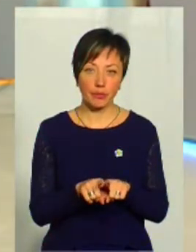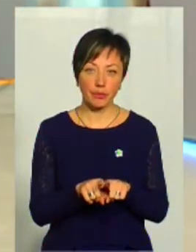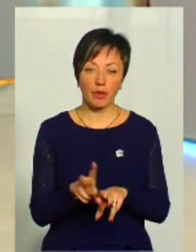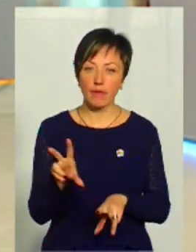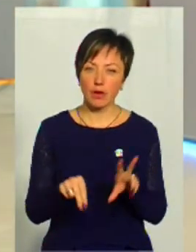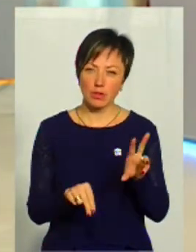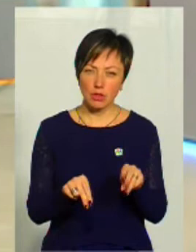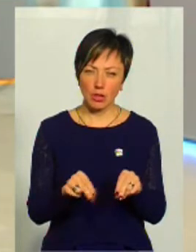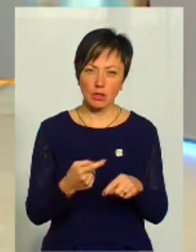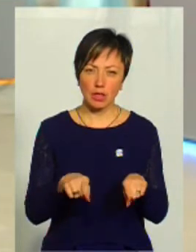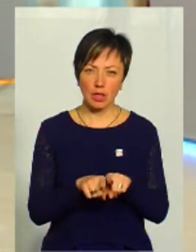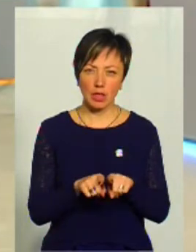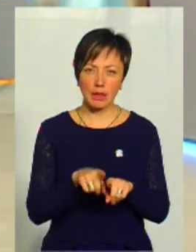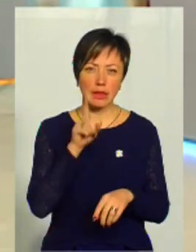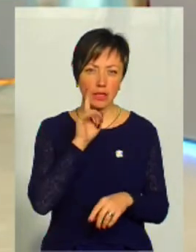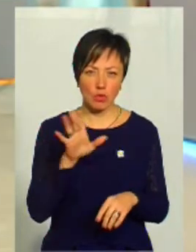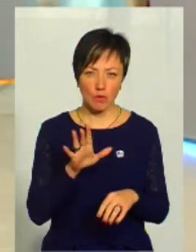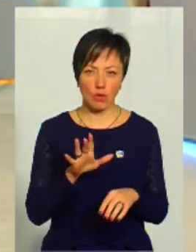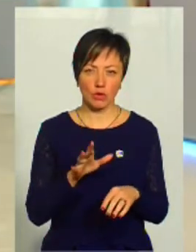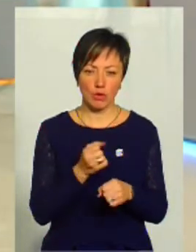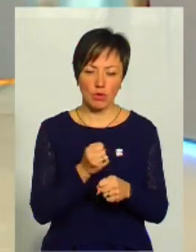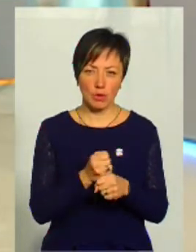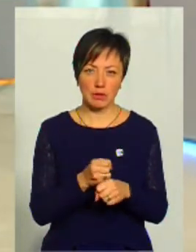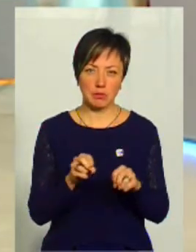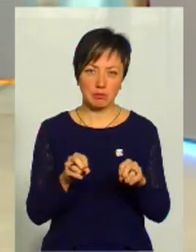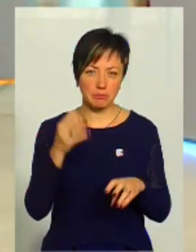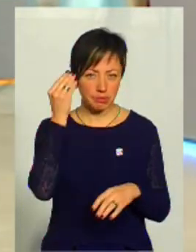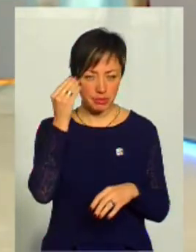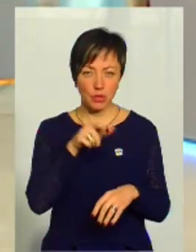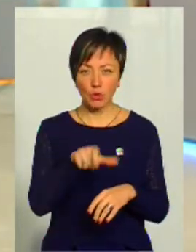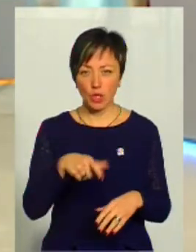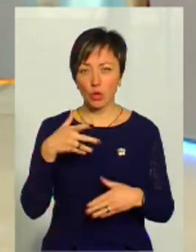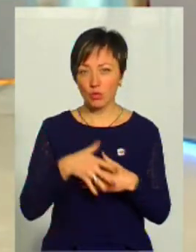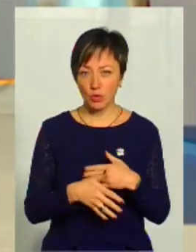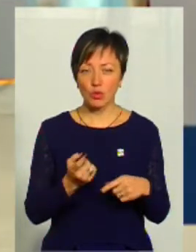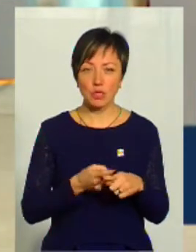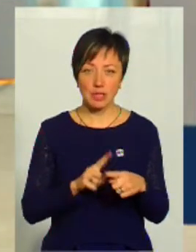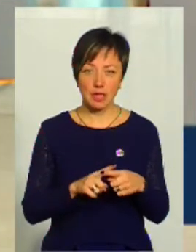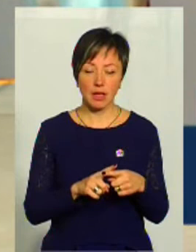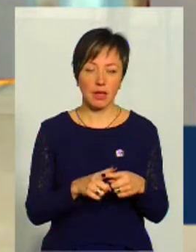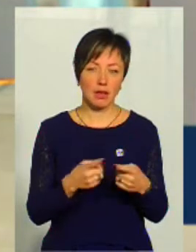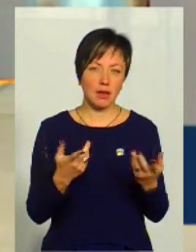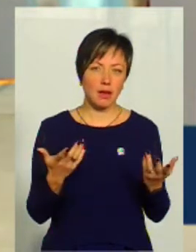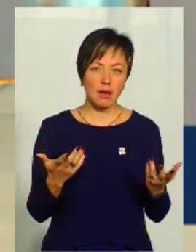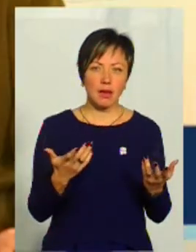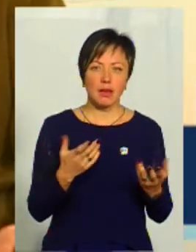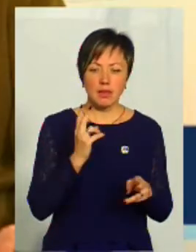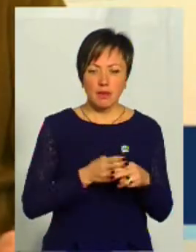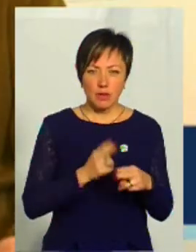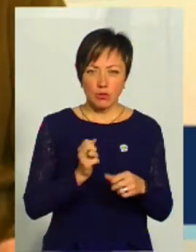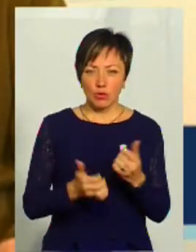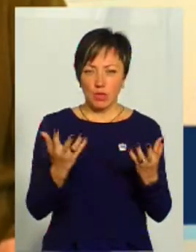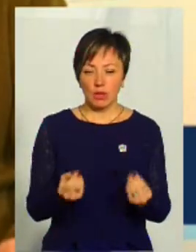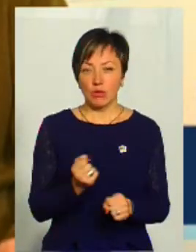я вважаю, що просто це такий дискомфорт організовується. Просто людина розуміє, що це відволікає від повседенної